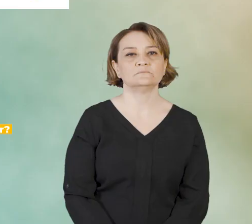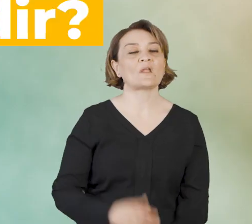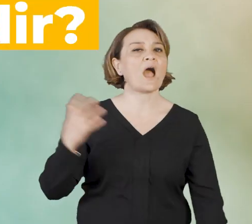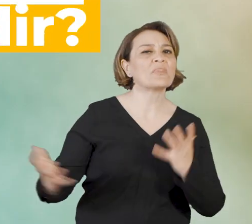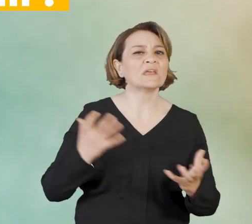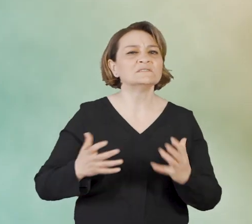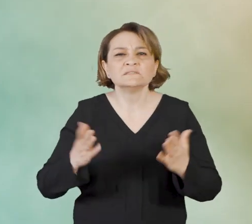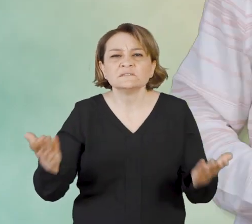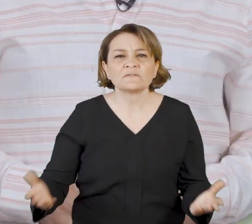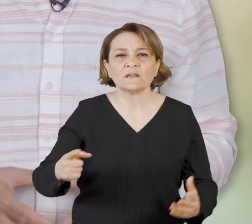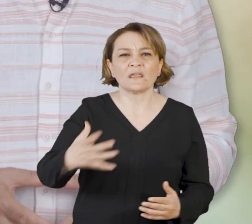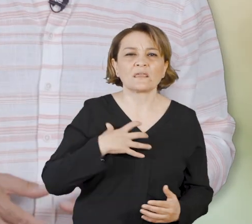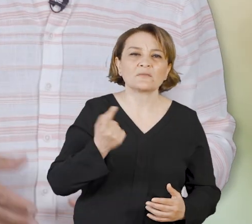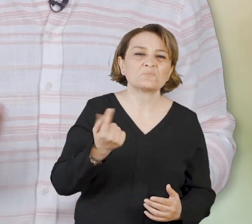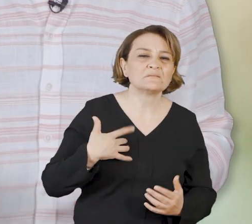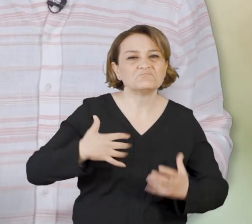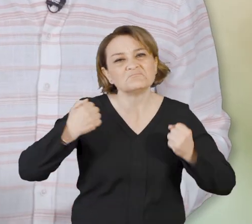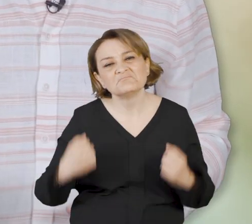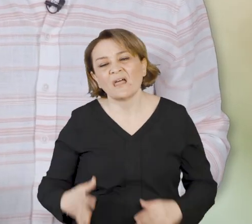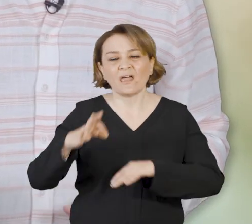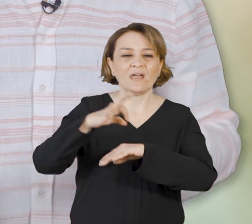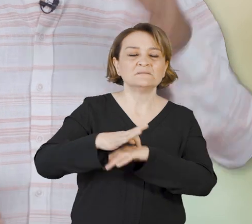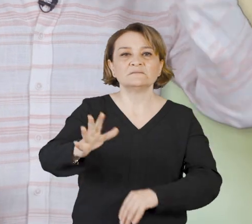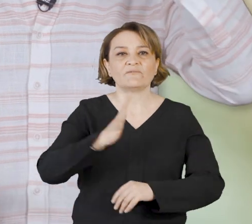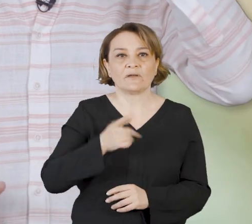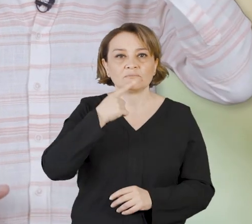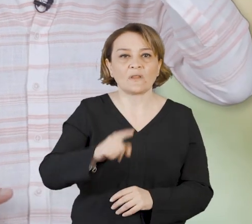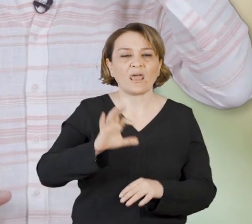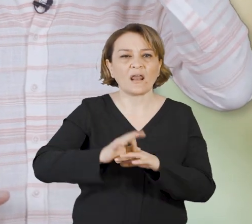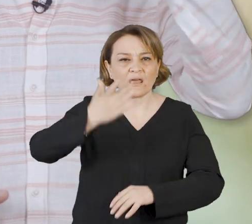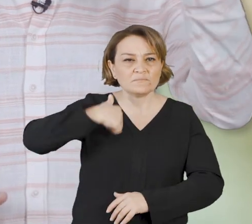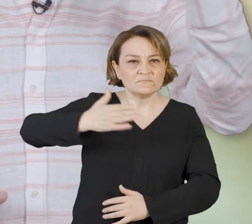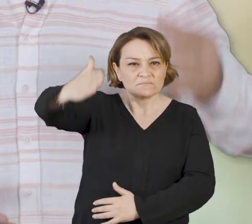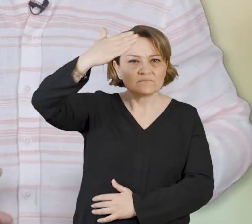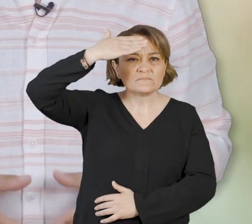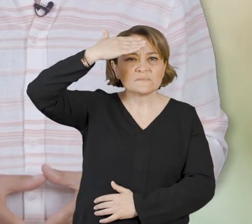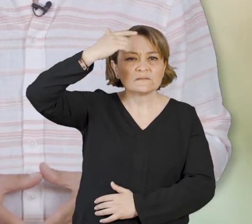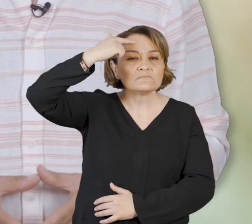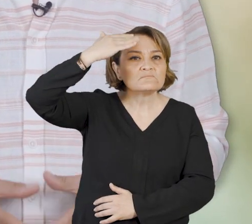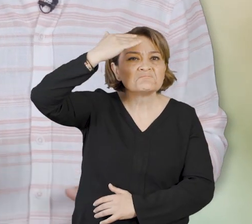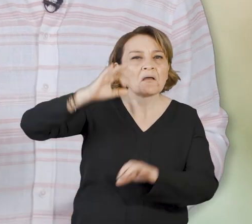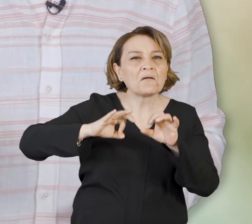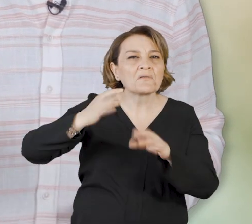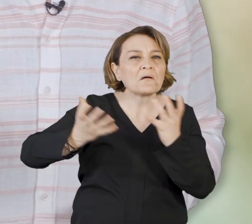Ateş nedir? Kendimizi biraz halsiz, hasta gibi hissettiğimizde hemen elimizi alnımıza götürüp ateşimizi yoklarız. Çocuklarımız